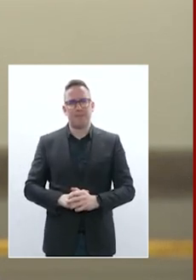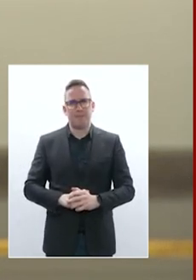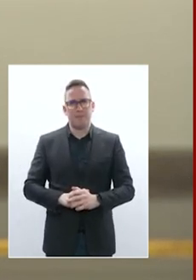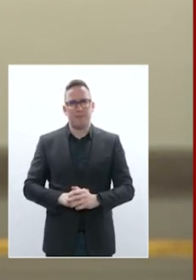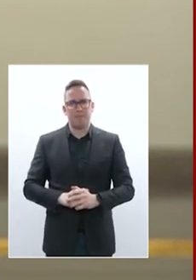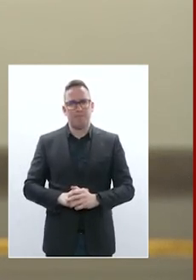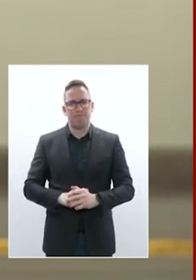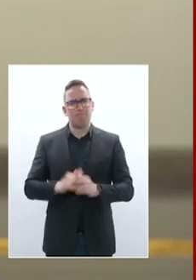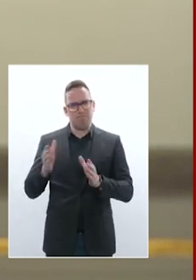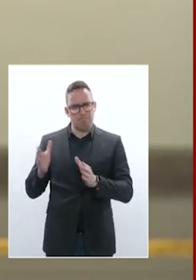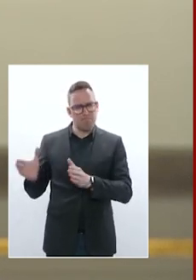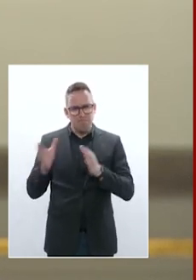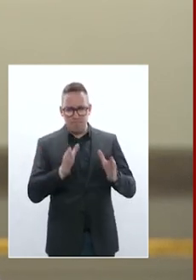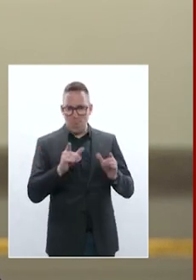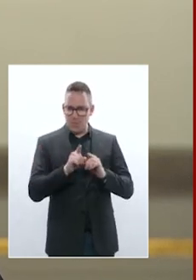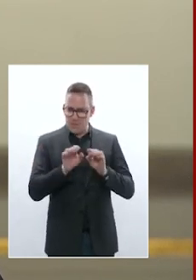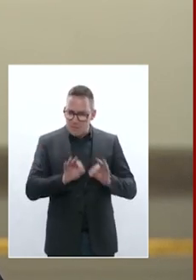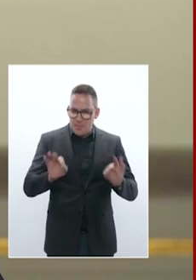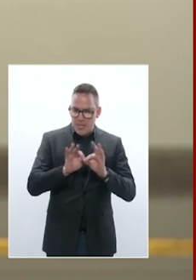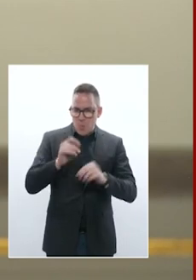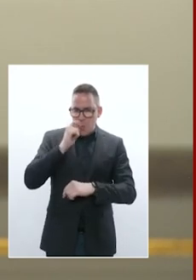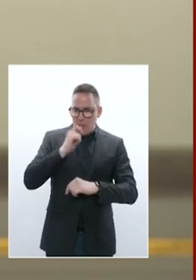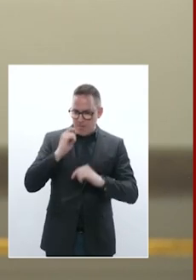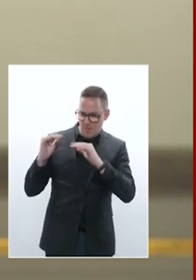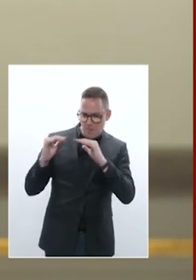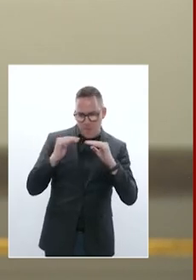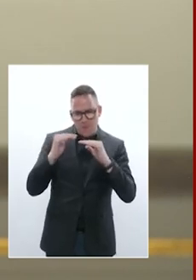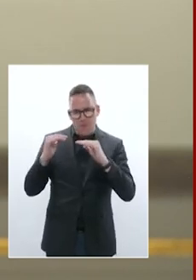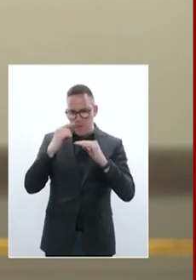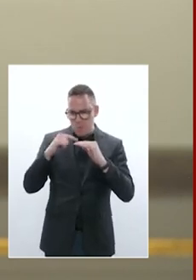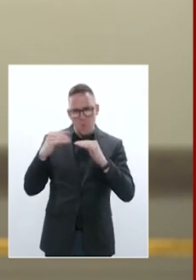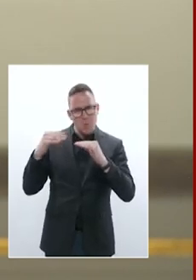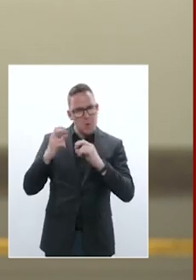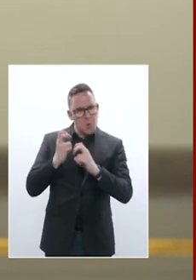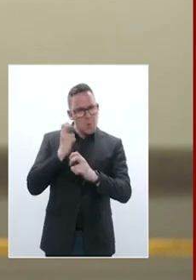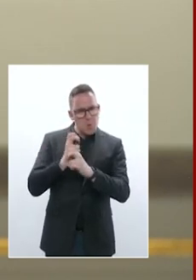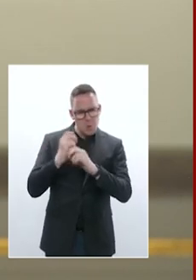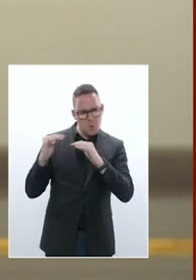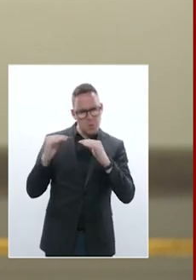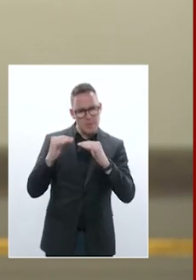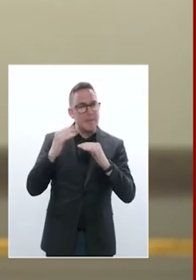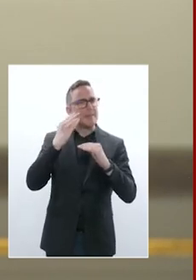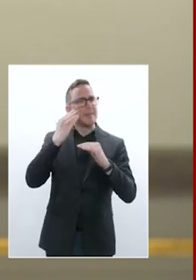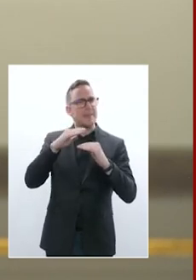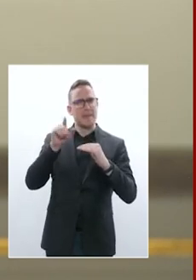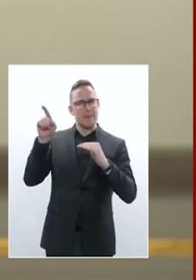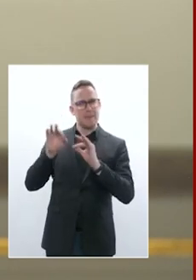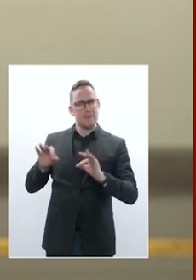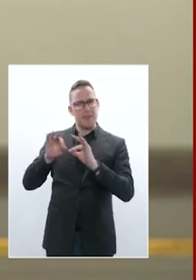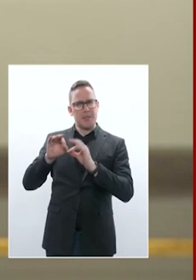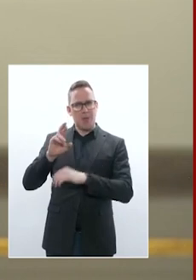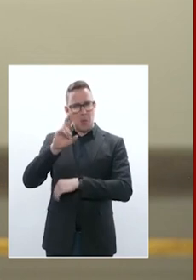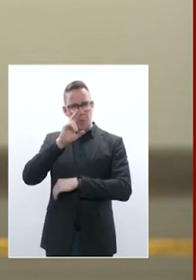plus dures, et nous savons aussi que la Russie prépare des attaques nouvelles, en particulier pour sidérer l'opinion ukrainienne, mais